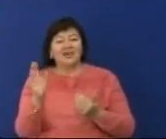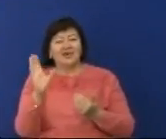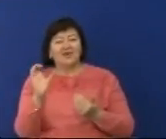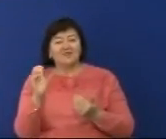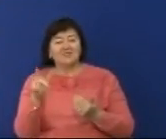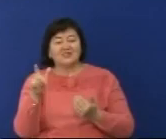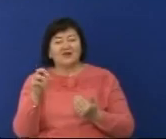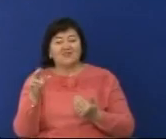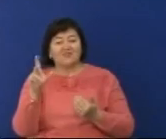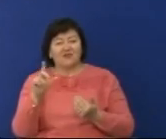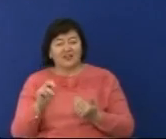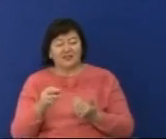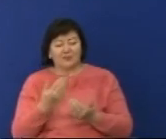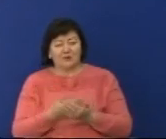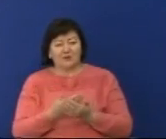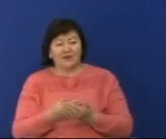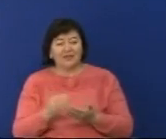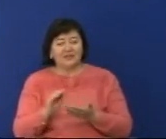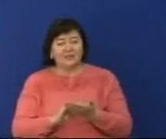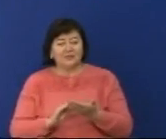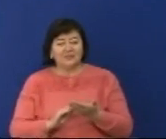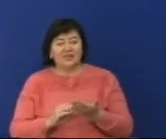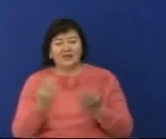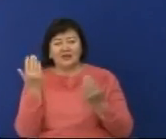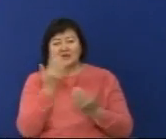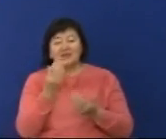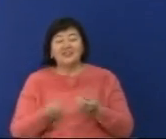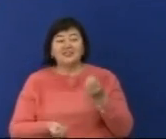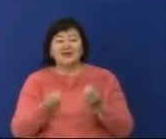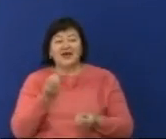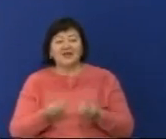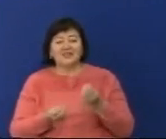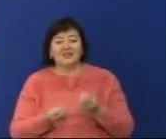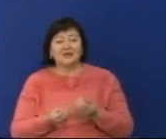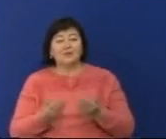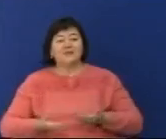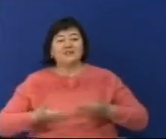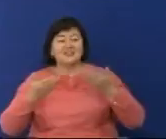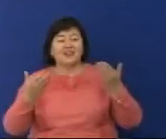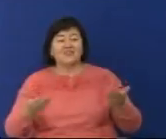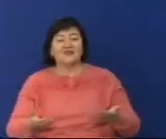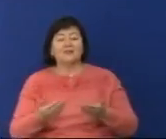Гогілдің шығармасының желісімен жазылған ойыншылар атты жаңа қойылымын сұнады.